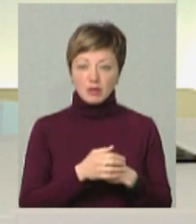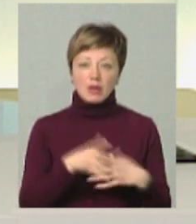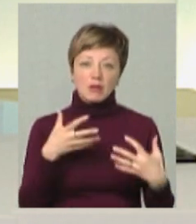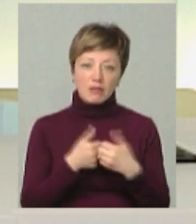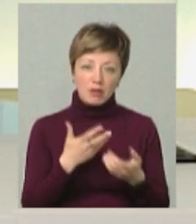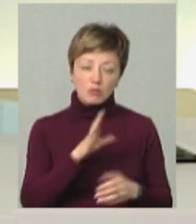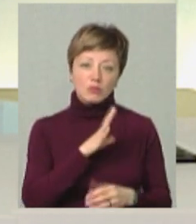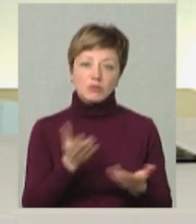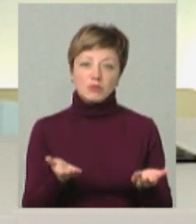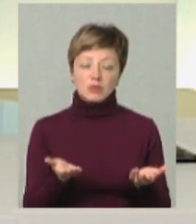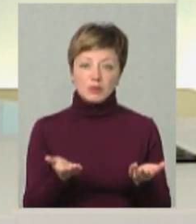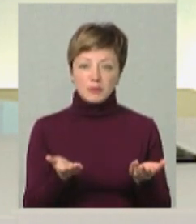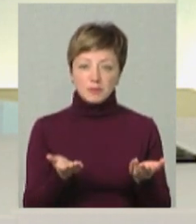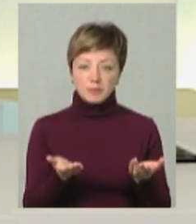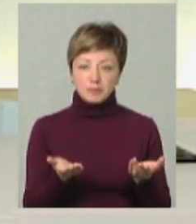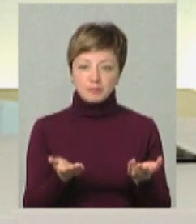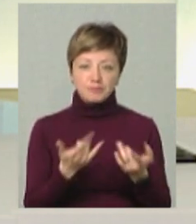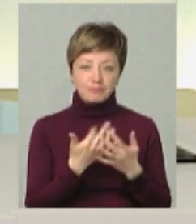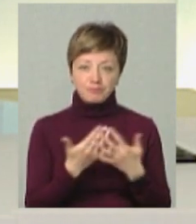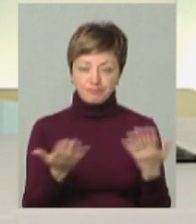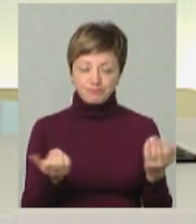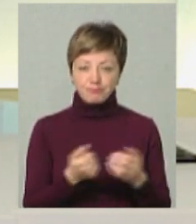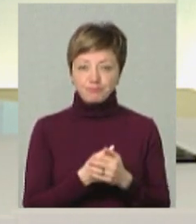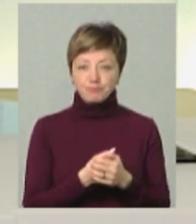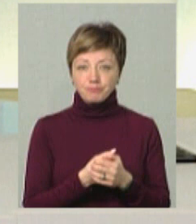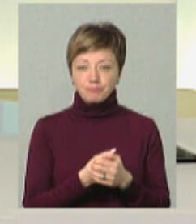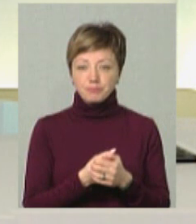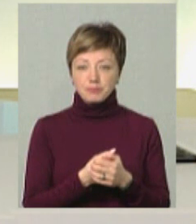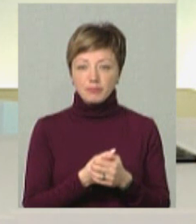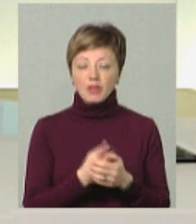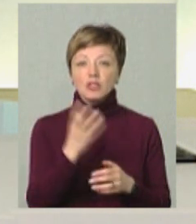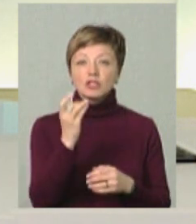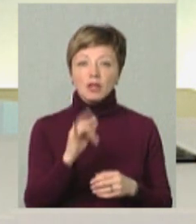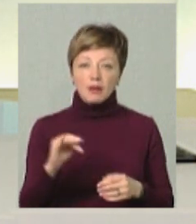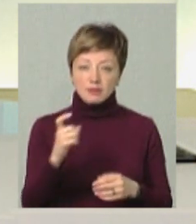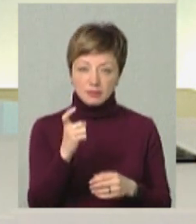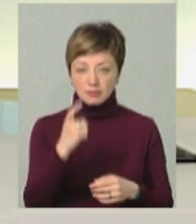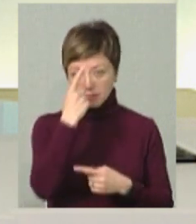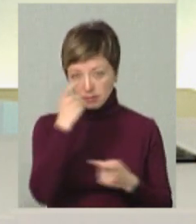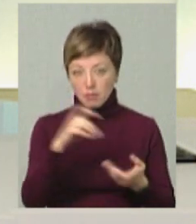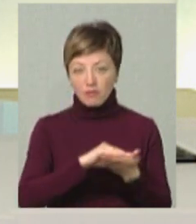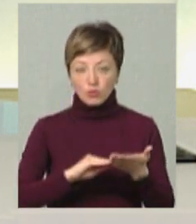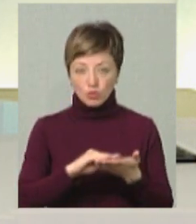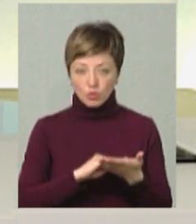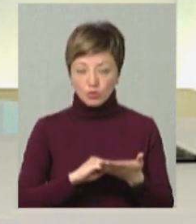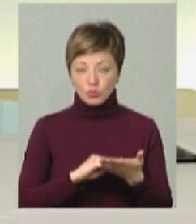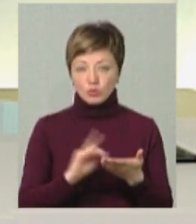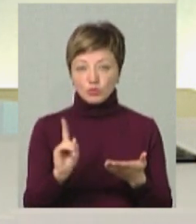з ДТП і так далі. Тому Шерест так само хотів би наголосити, повторити, що